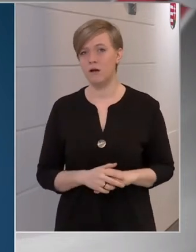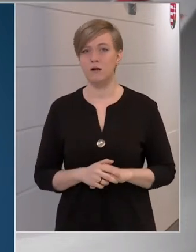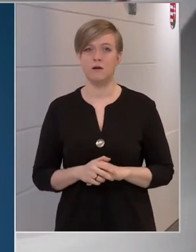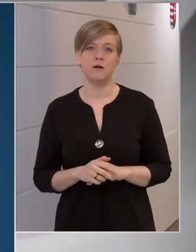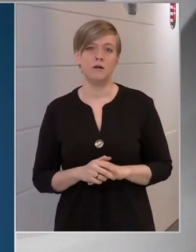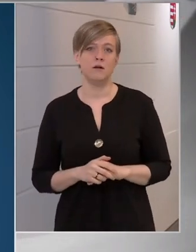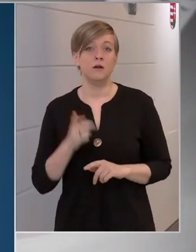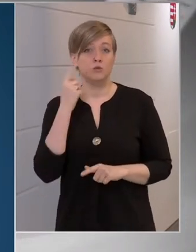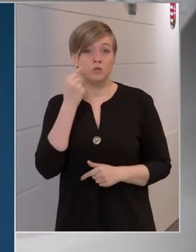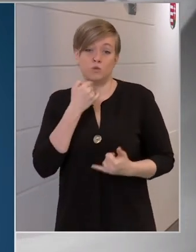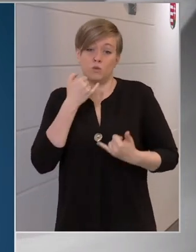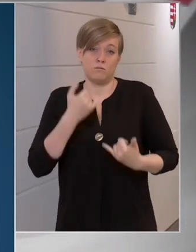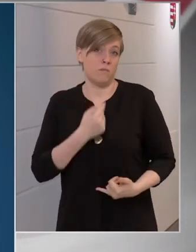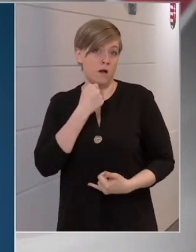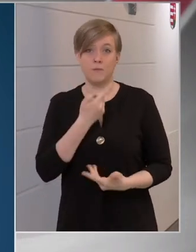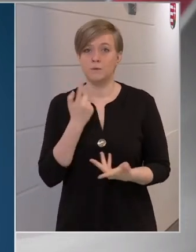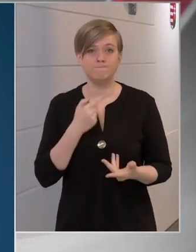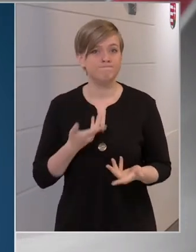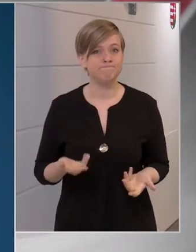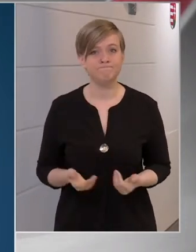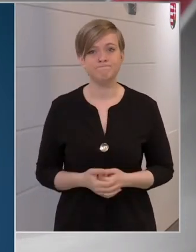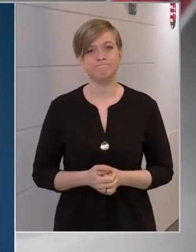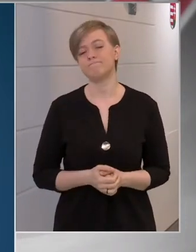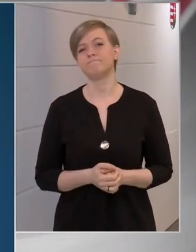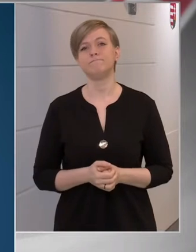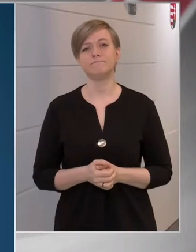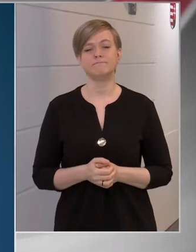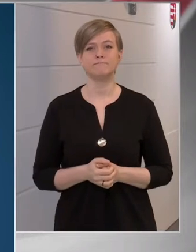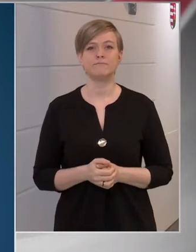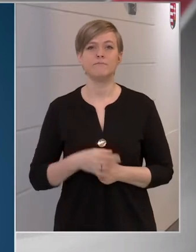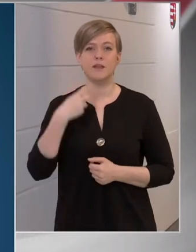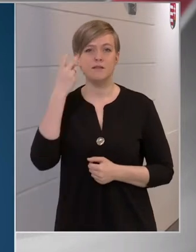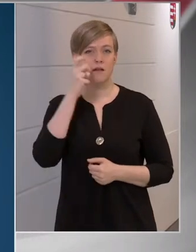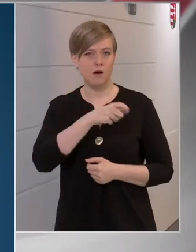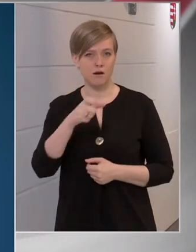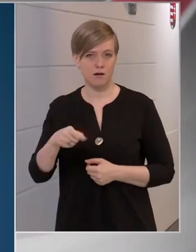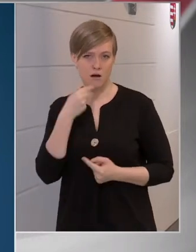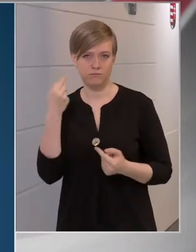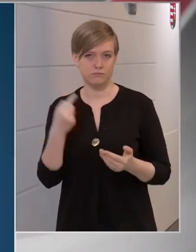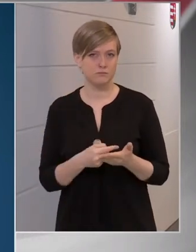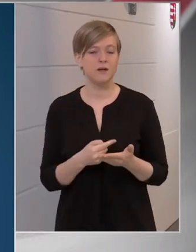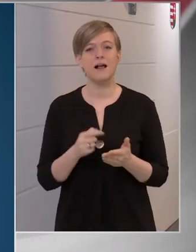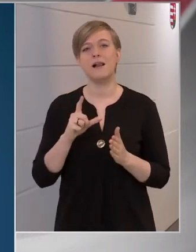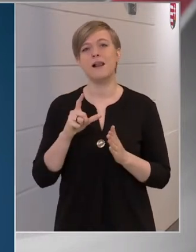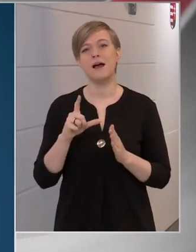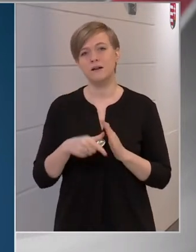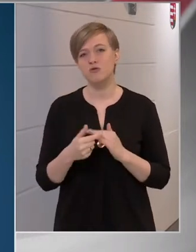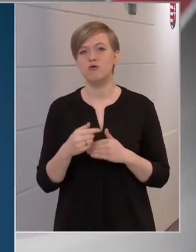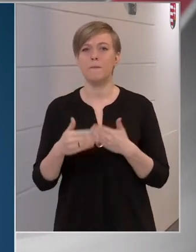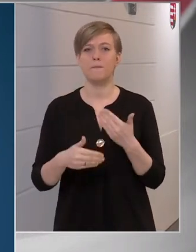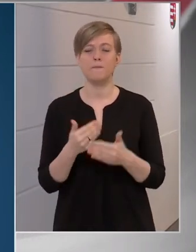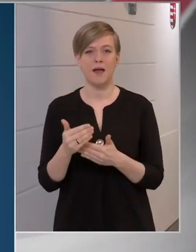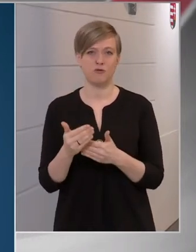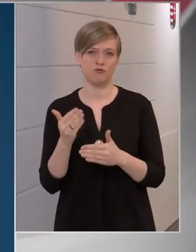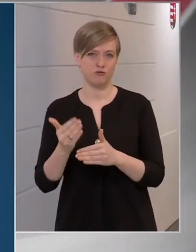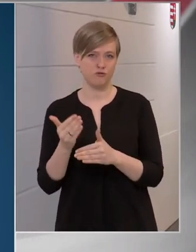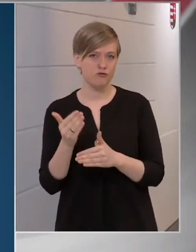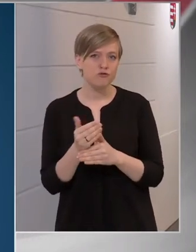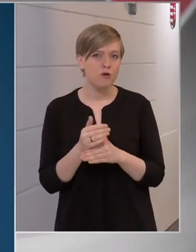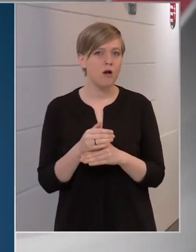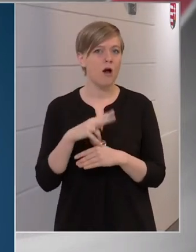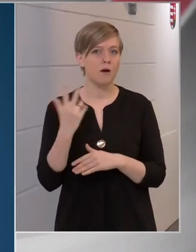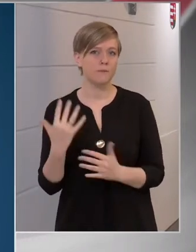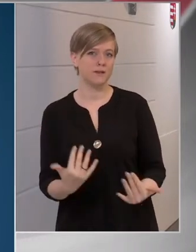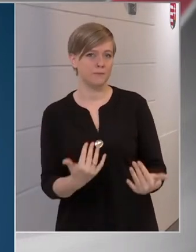Azt tudjuk ma mondani, hogy a szakértők szerint legkésőbb március végén a harmadik hullám